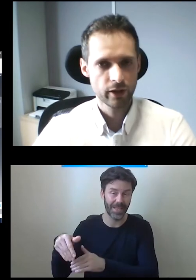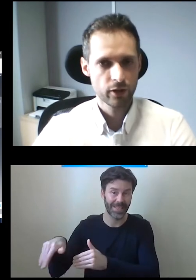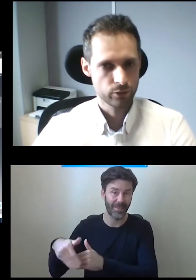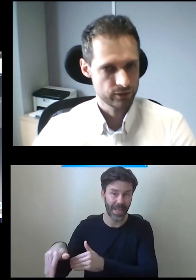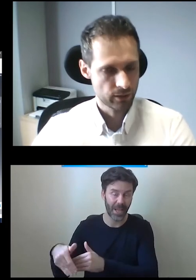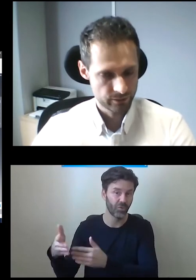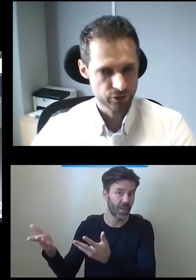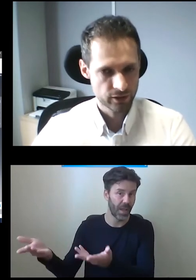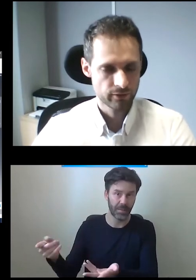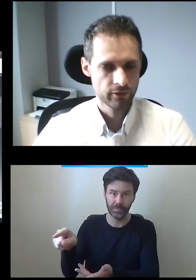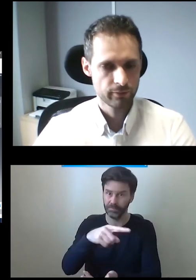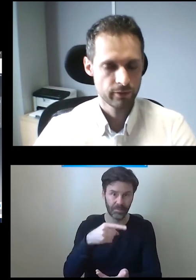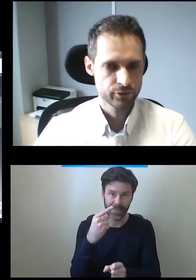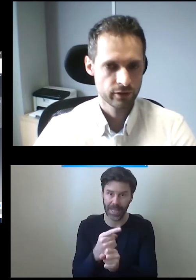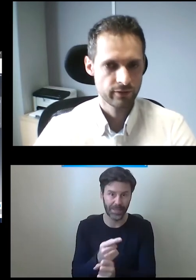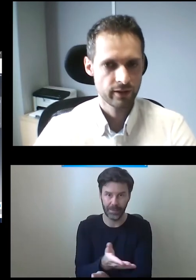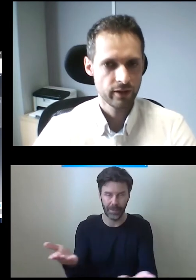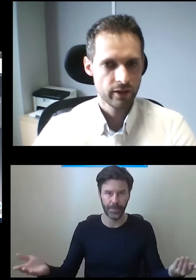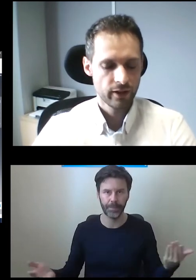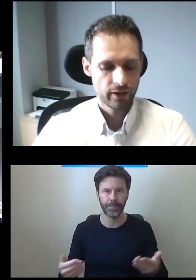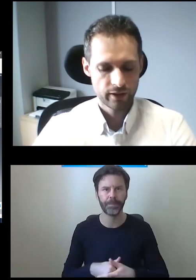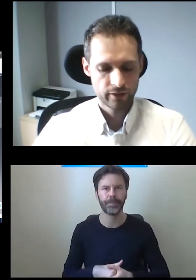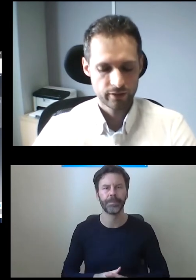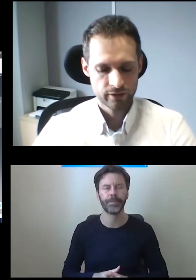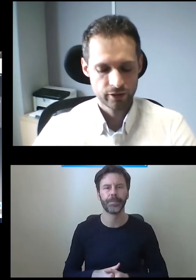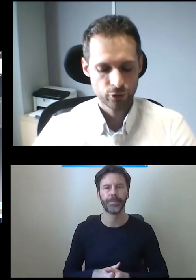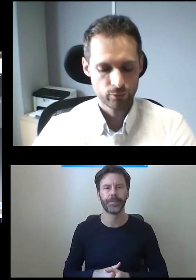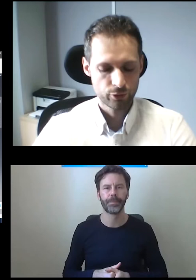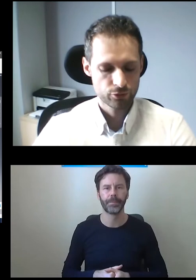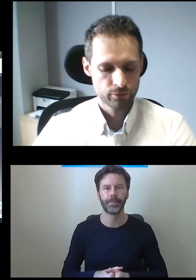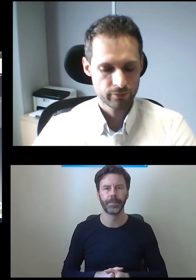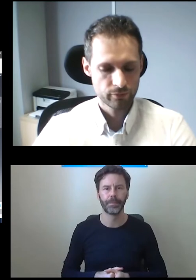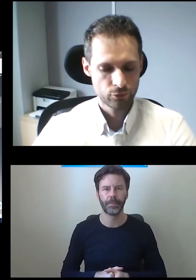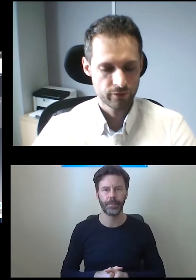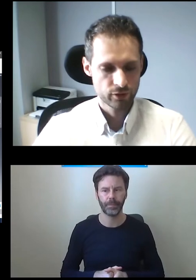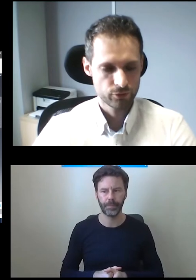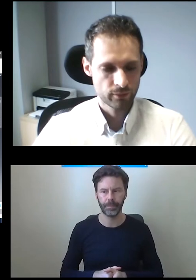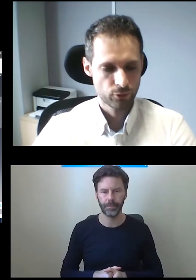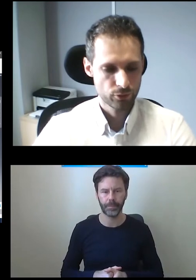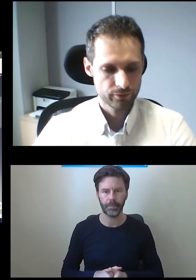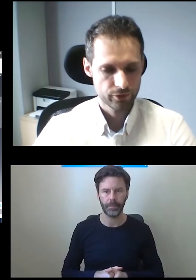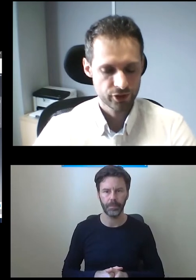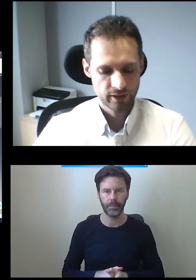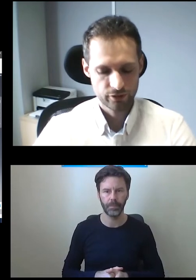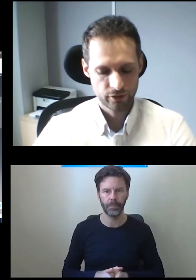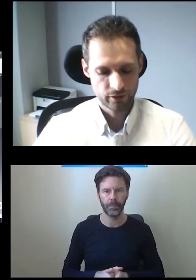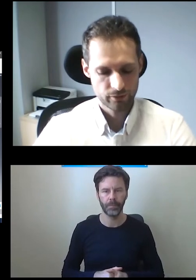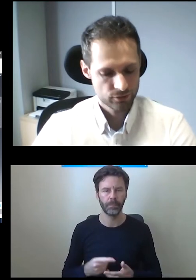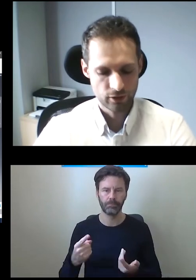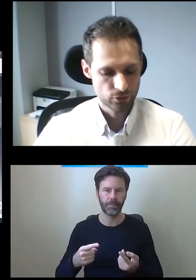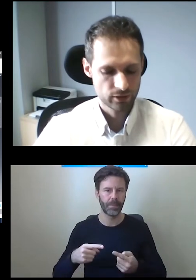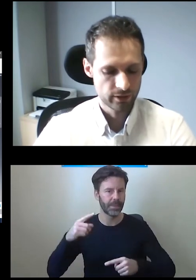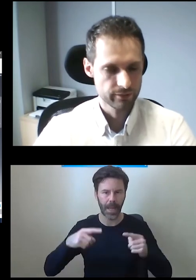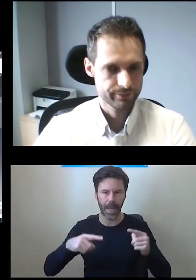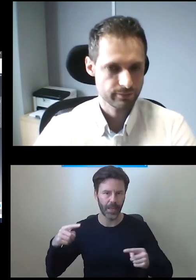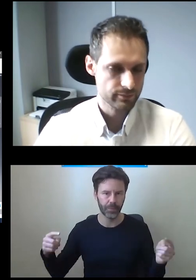firmy, która została w tym przetrenowana, ten trening się odbył i już ludzie wiedzą, co tam mogło się stać, to